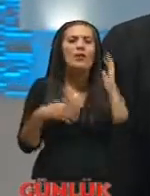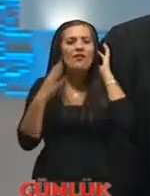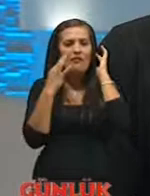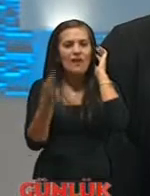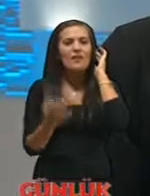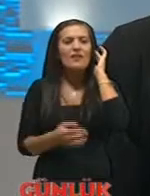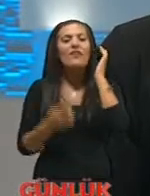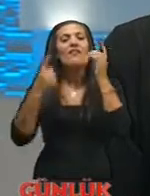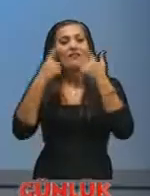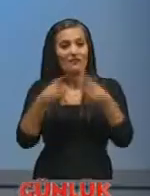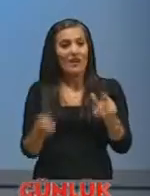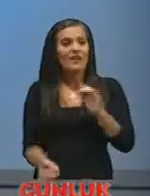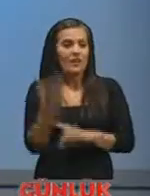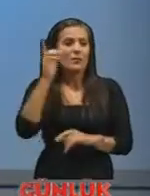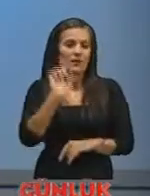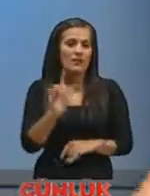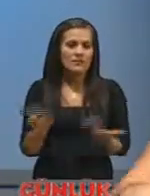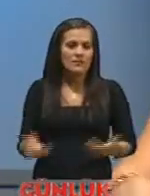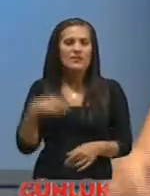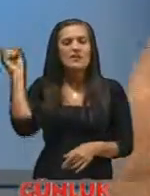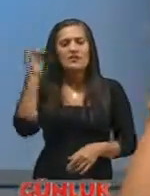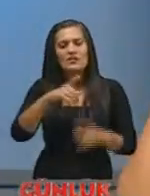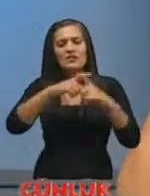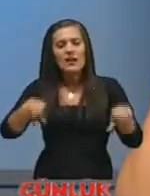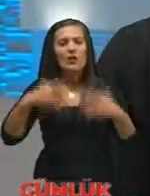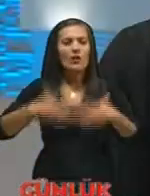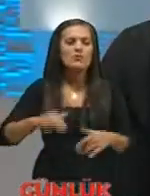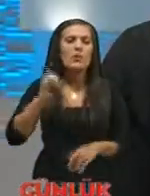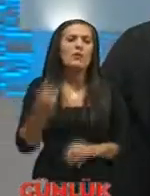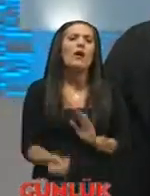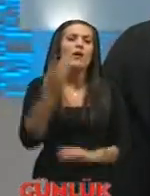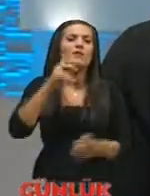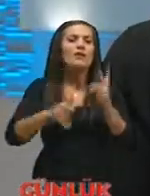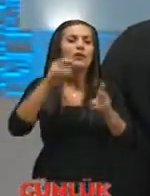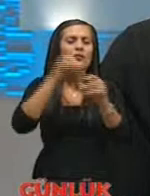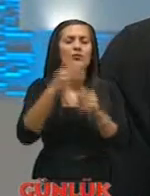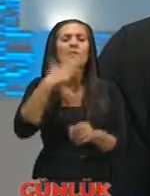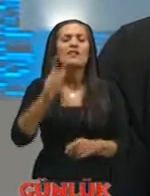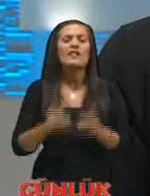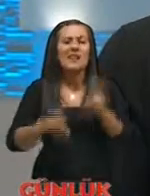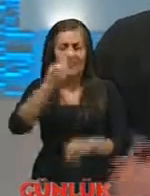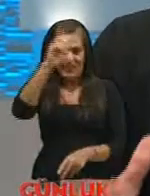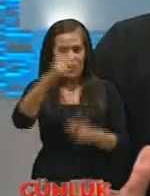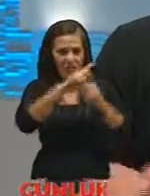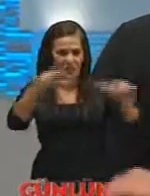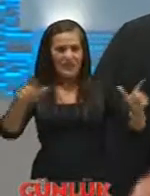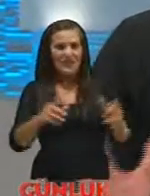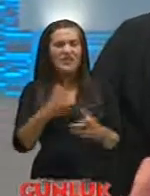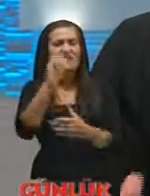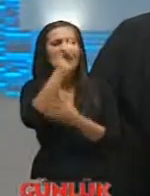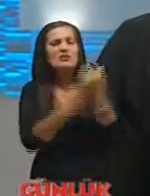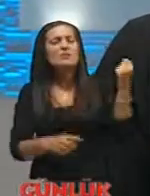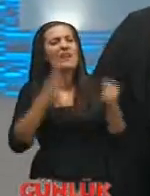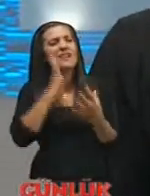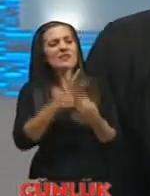edilmiş evet fark yaratmak lazım işte dekorun kostümü önemini artırmış yani tiyatroda yoksa tiyatro tek başına çıplak bir